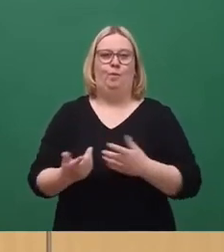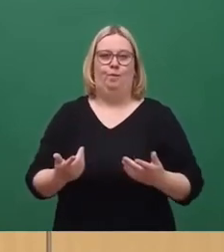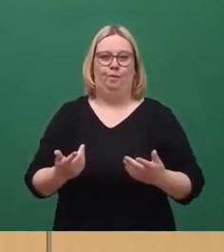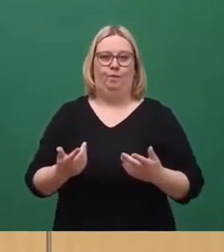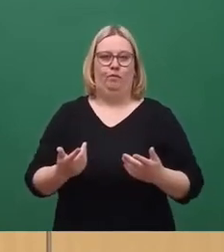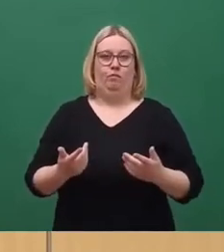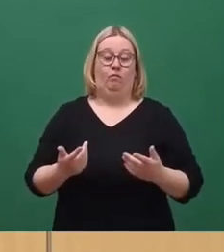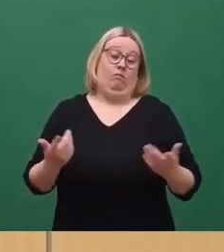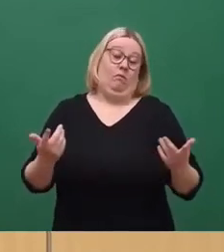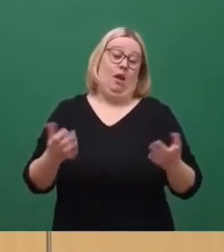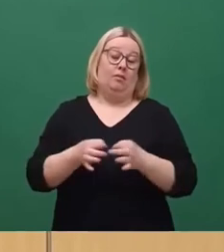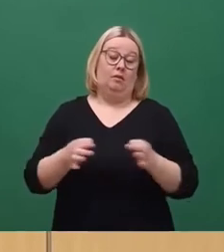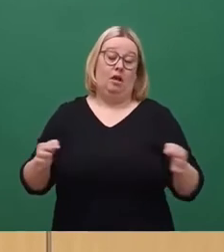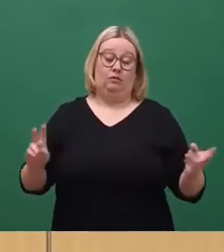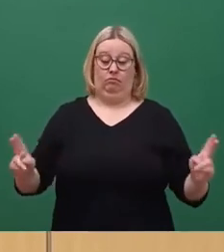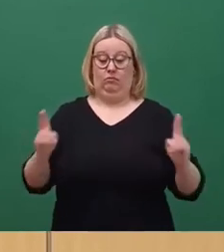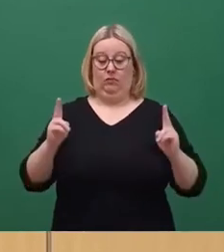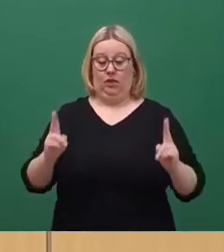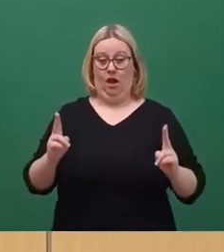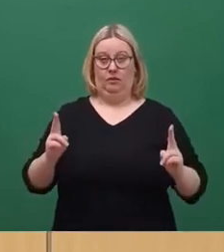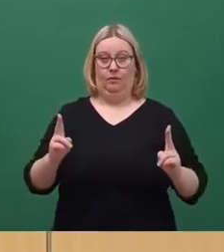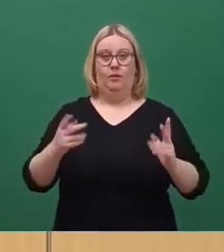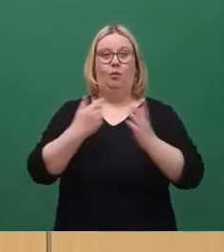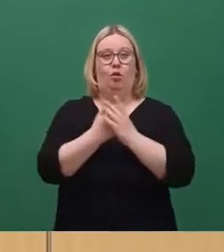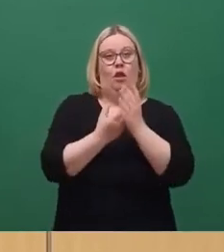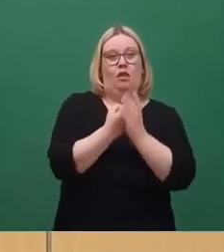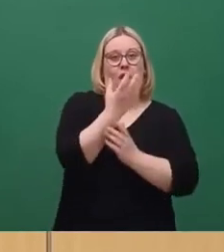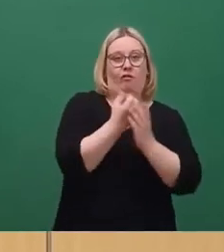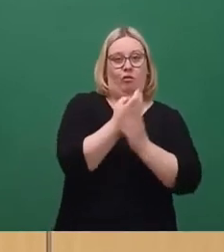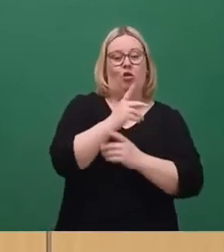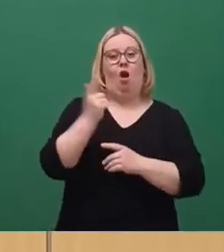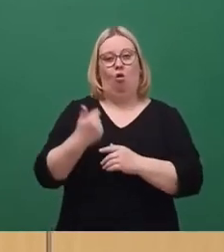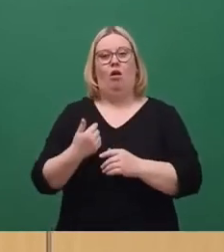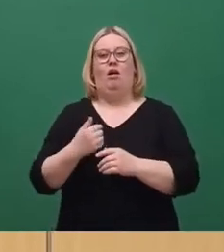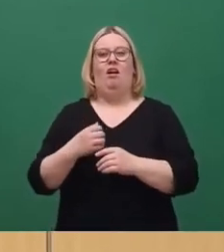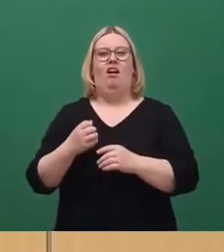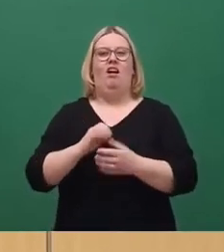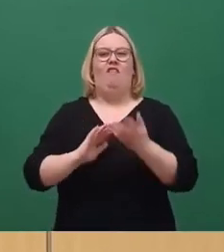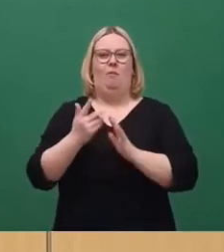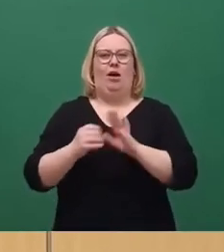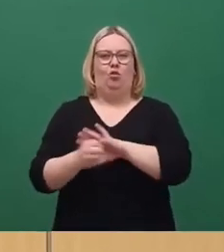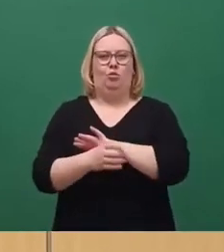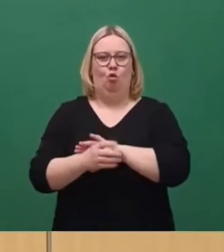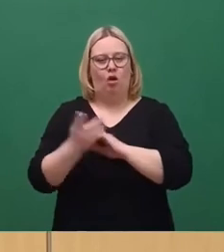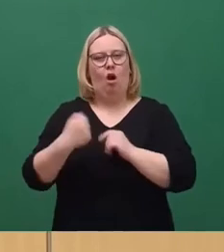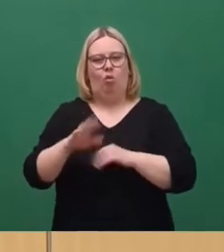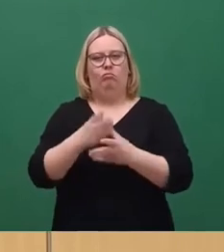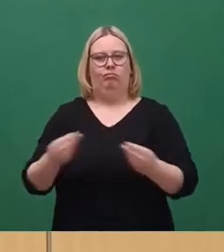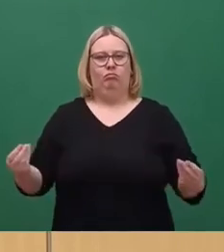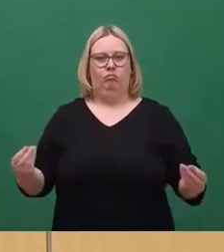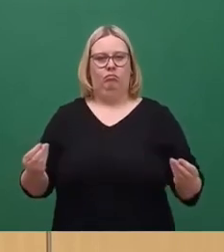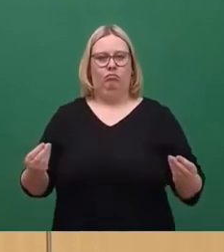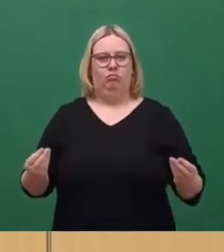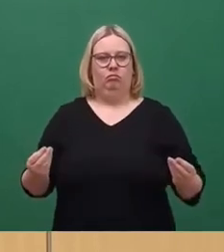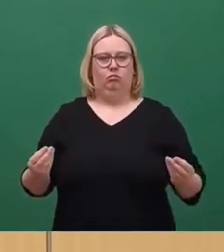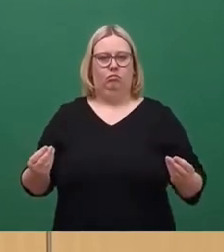zusammenfassen, so wie die Dampfmaschine, so wird auch der Verbrennungsmotor diesen Erdball verlassen und